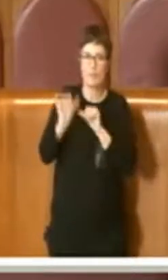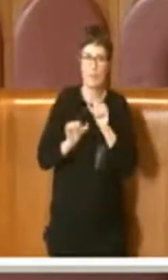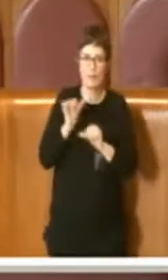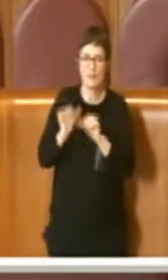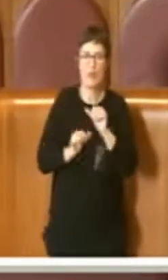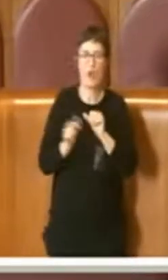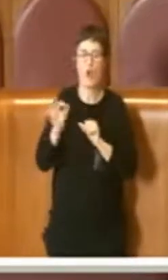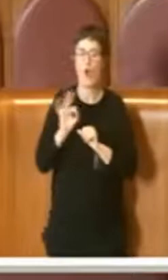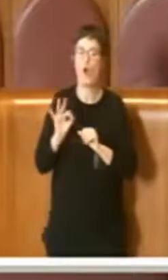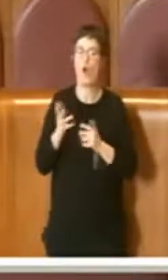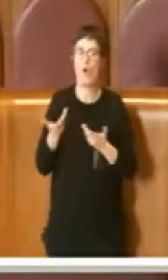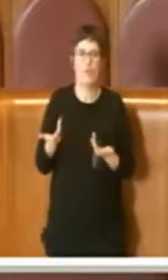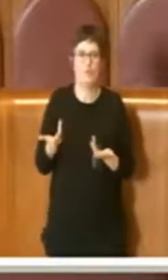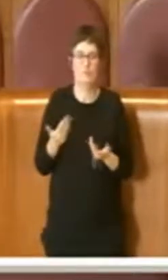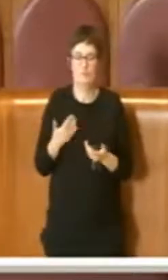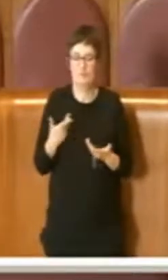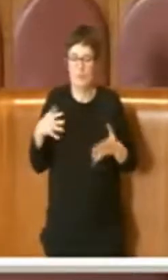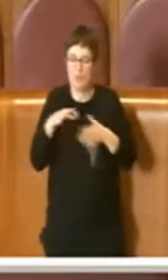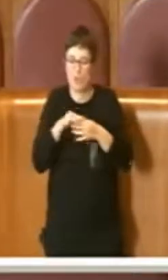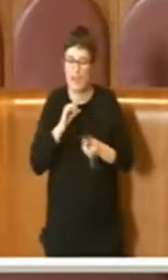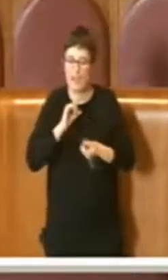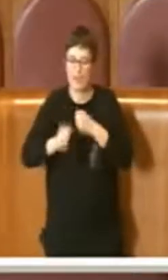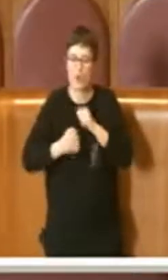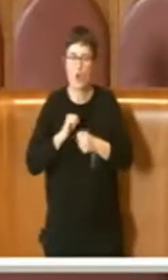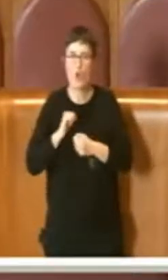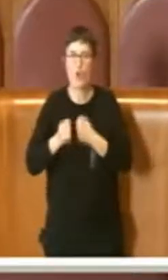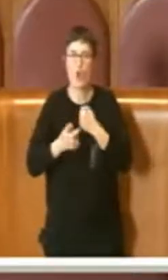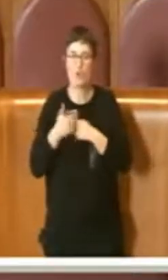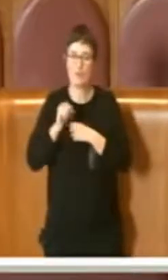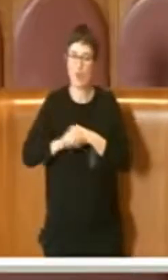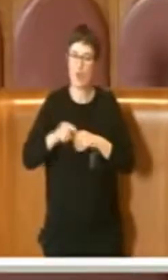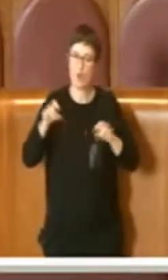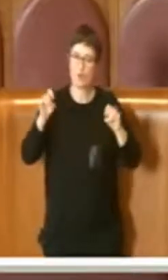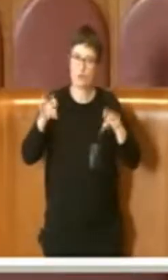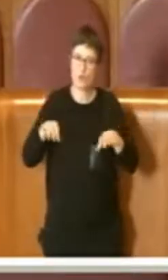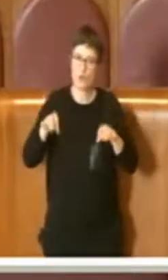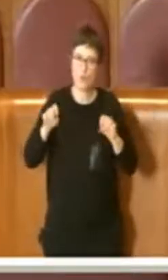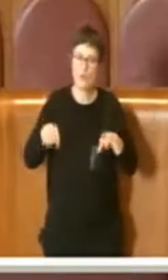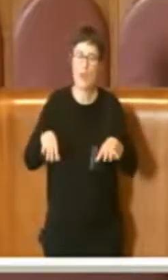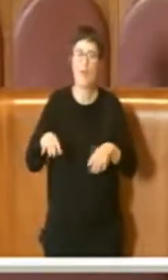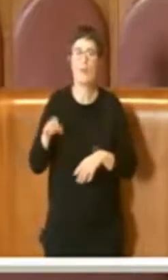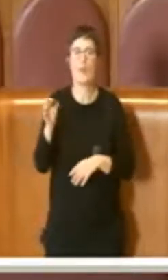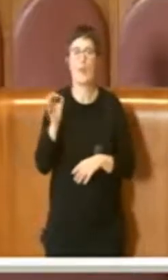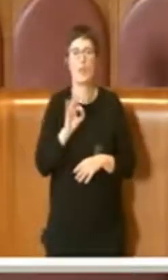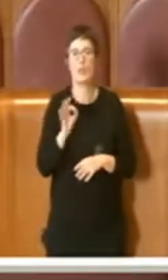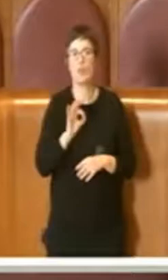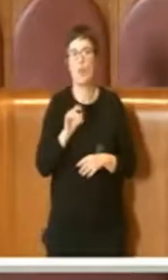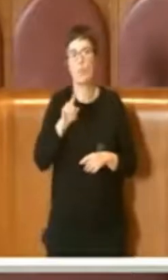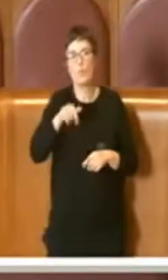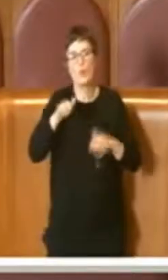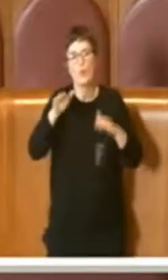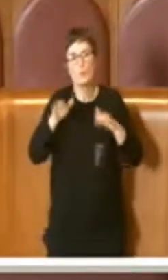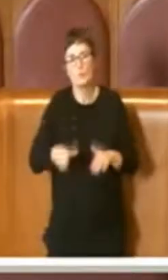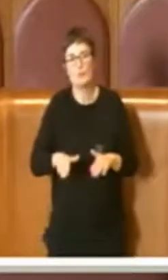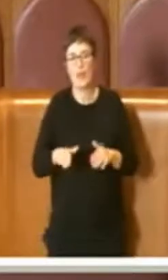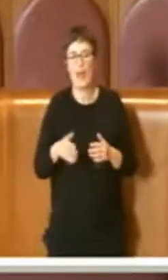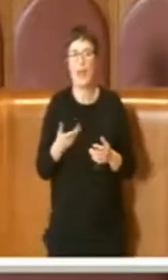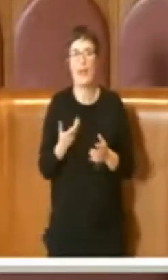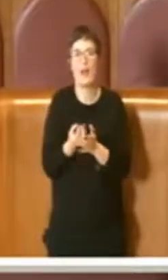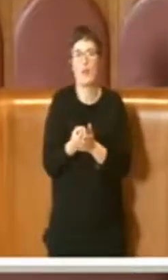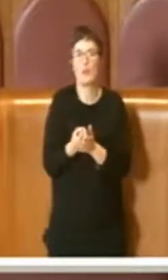alla salvaguardia della biodiversità e anche alla salvaguardia della produzione agroalimentare. Ecco, questi sono temi